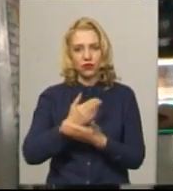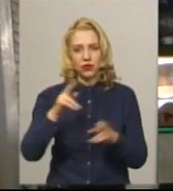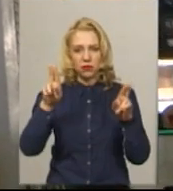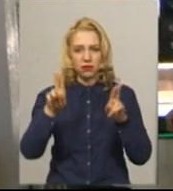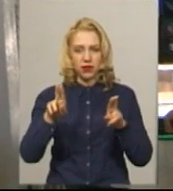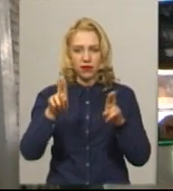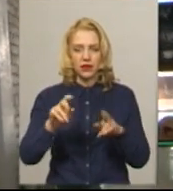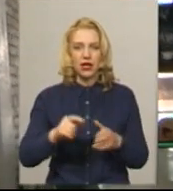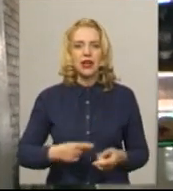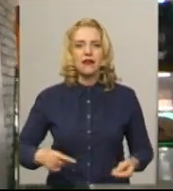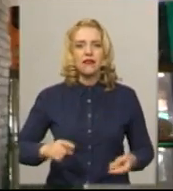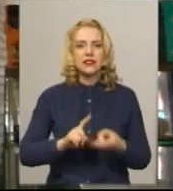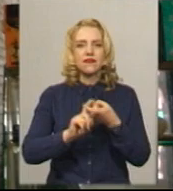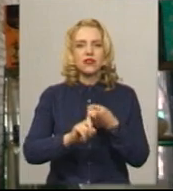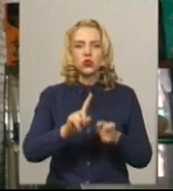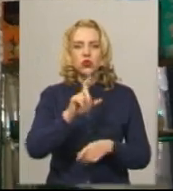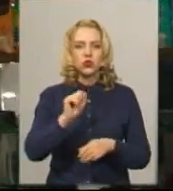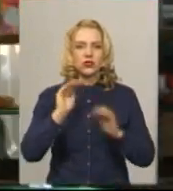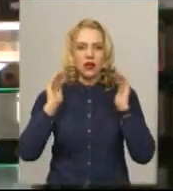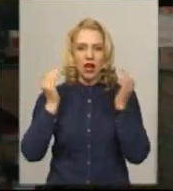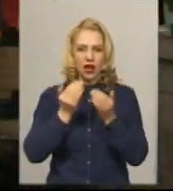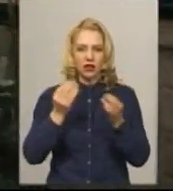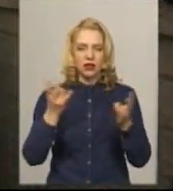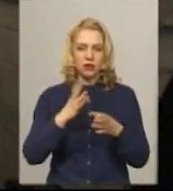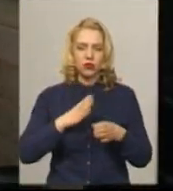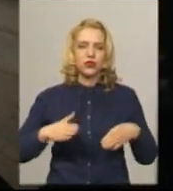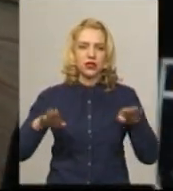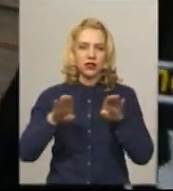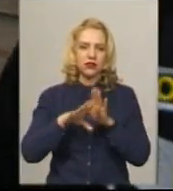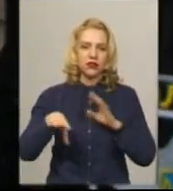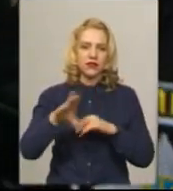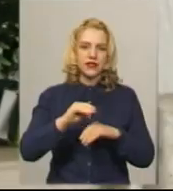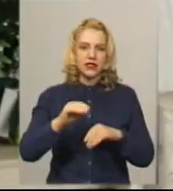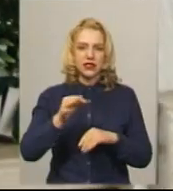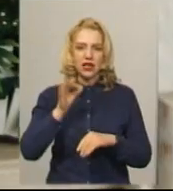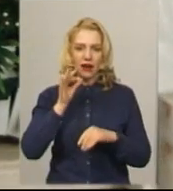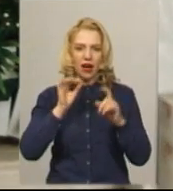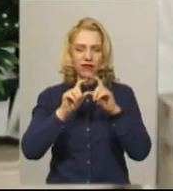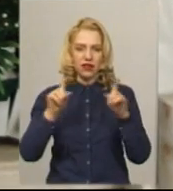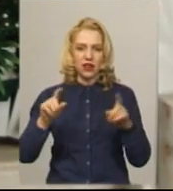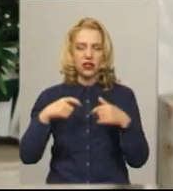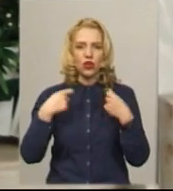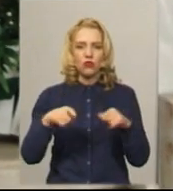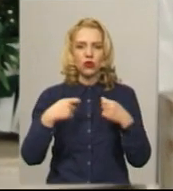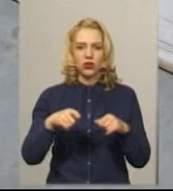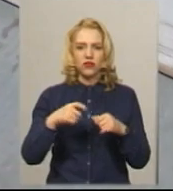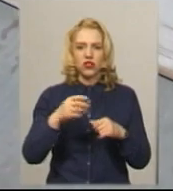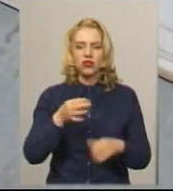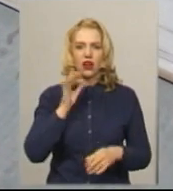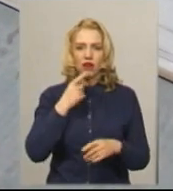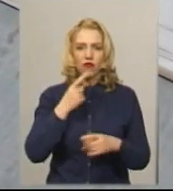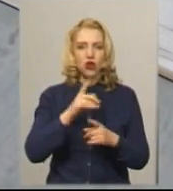силимом карантину до 6-го числа мають заплити і бути всі кав'ярні. Продавчиня кави каже, заходити більше однієї людини не